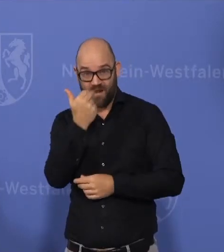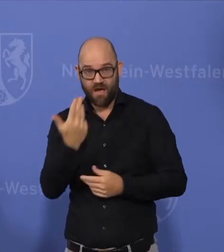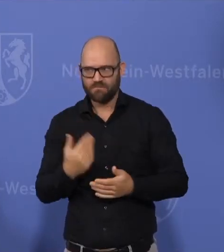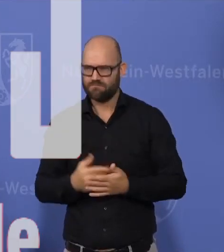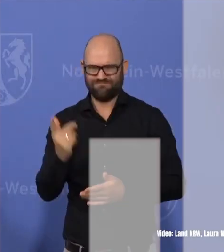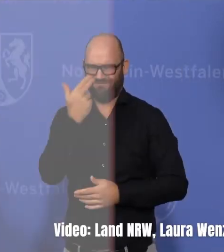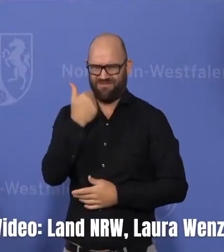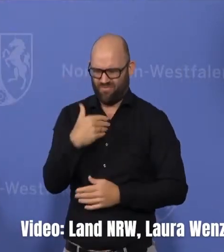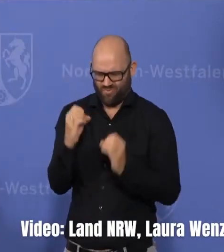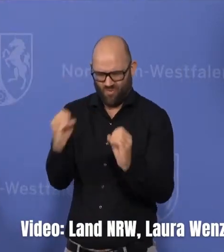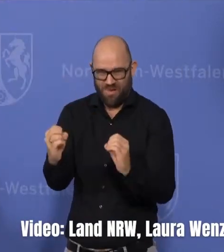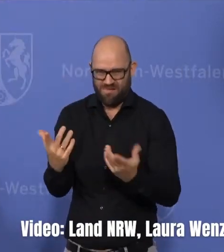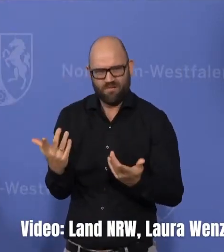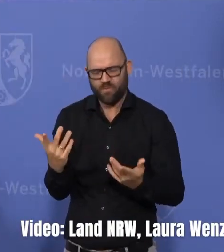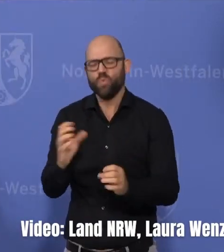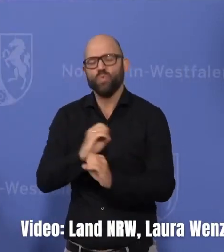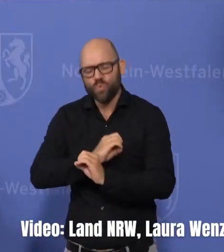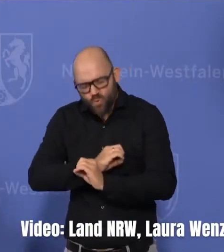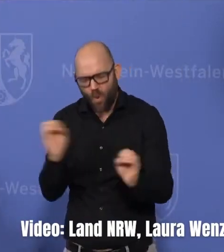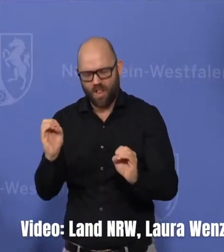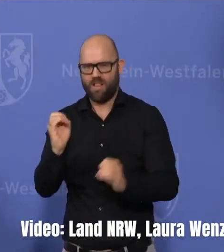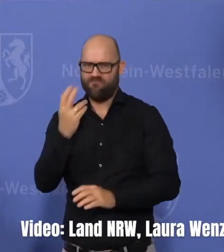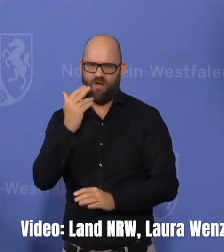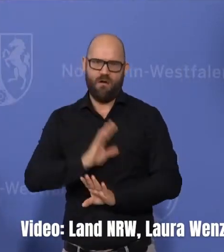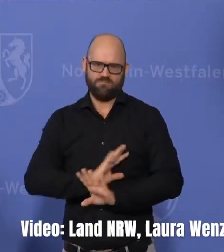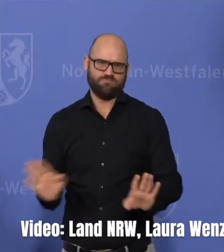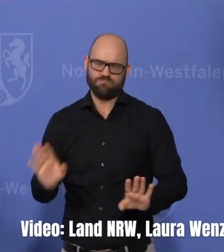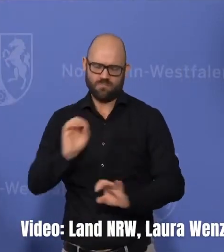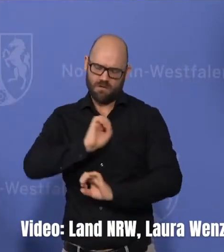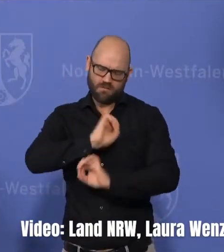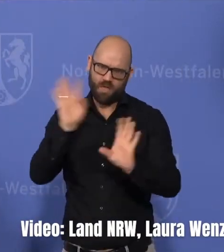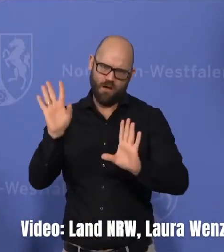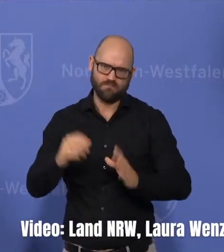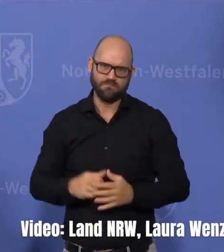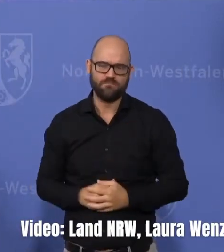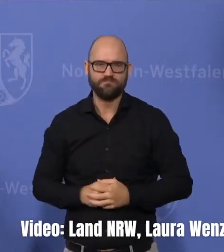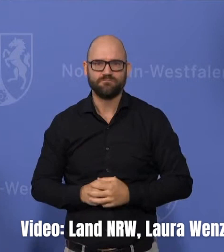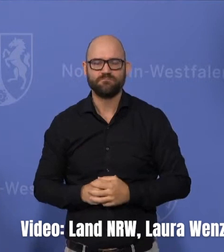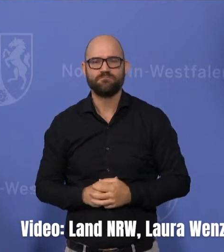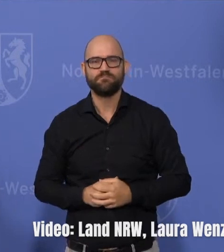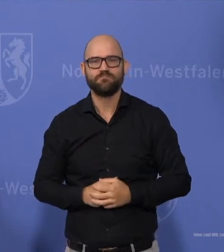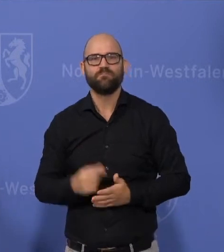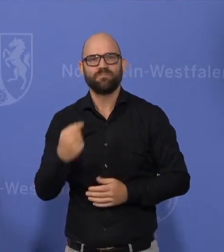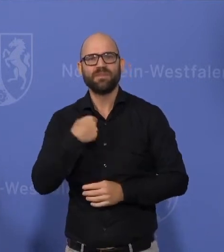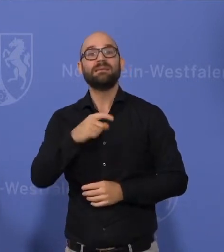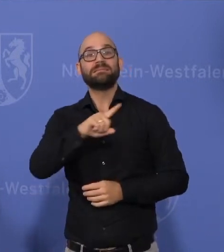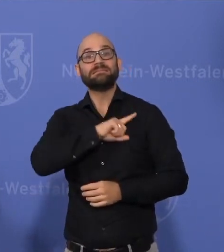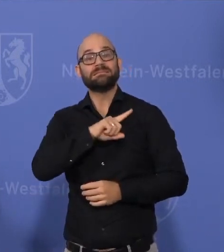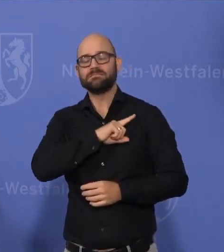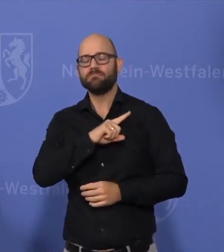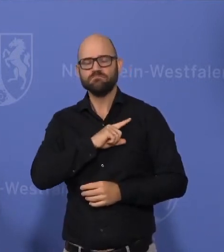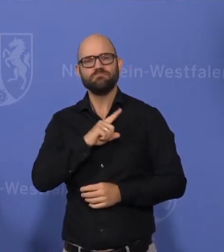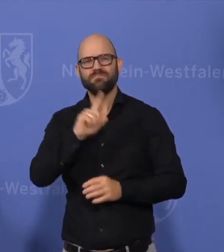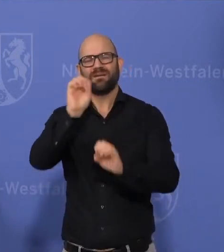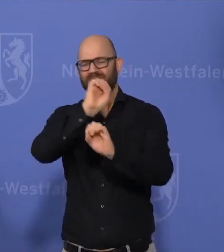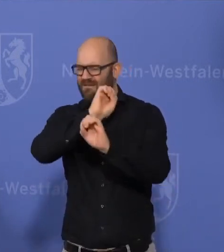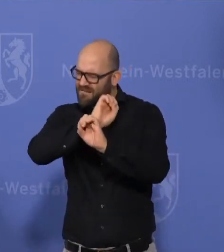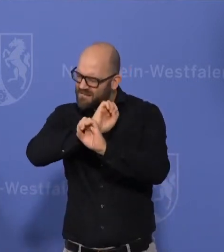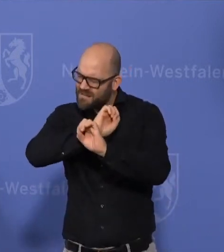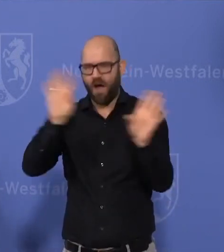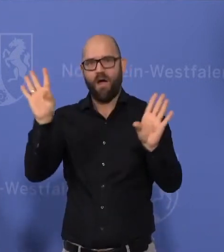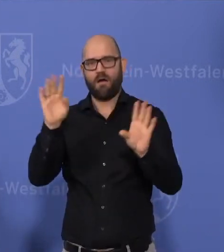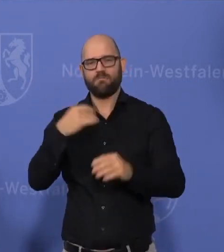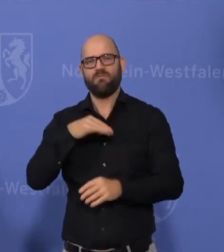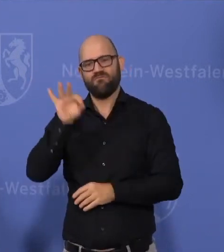Ich sehe da überhaupt keine Fehler, um das mal ganz klar zu sagen. Erstmal gehöre ich zu den Menschen, die es für absolut richtig halten, dass wir in der Europäischen Union